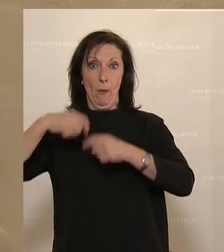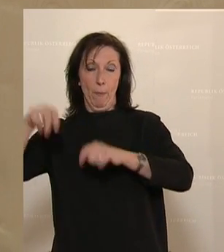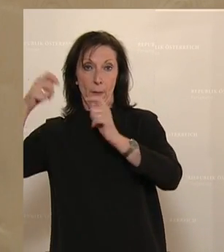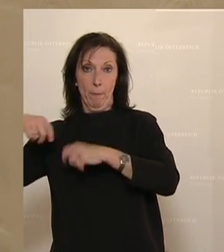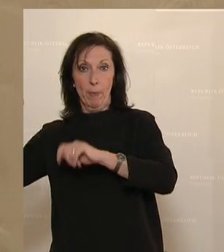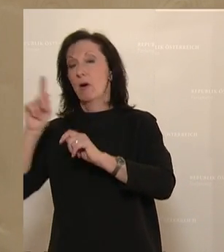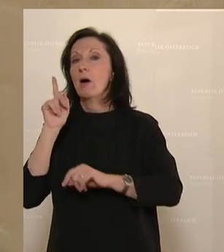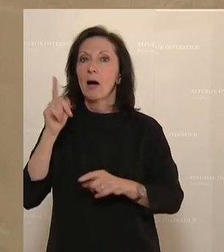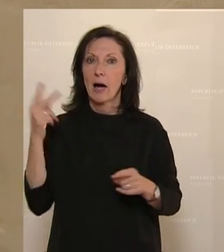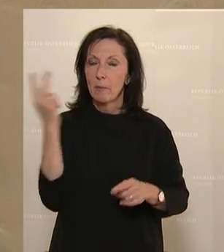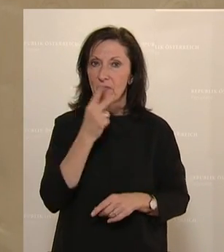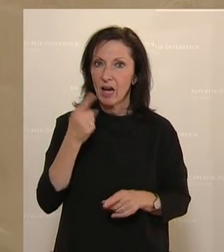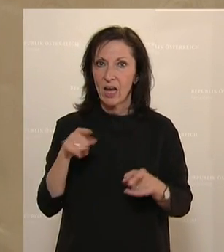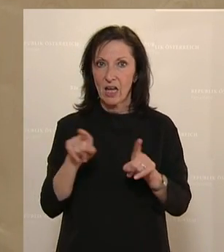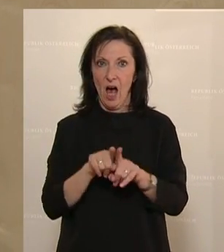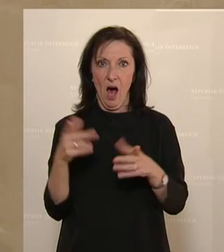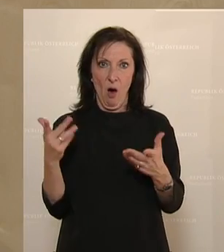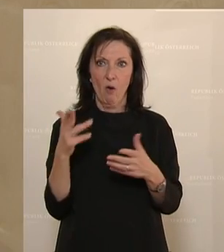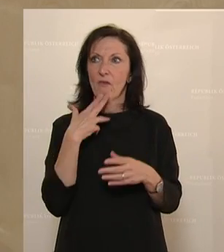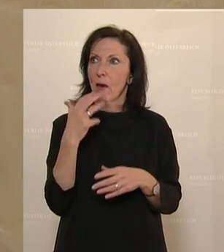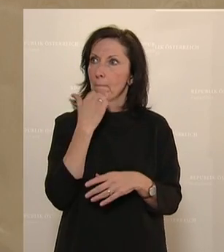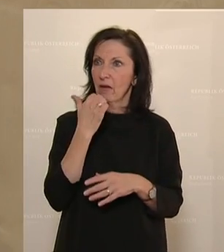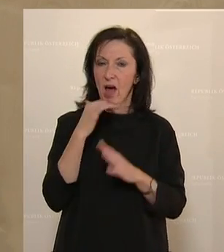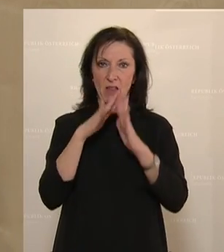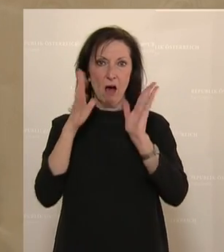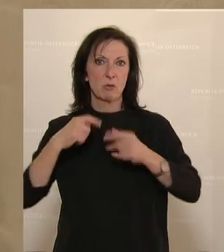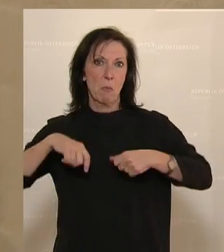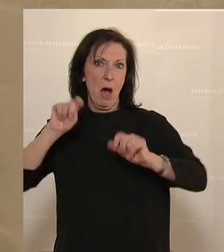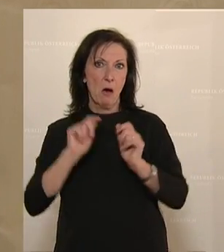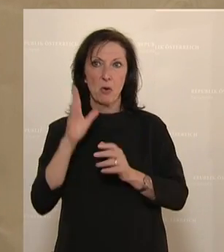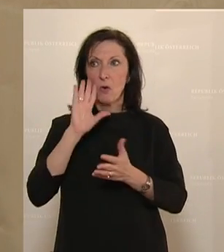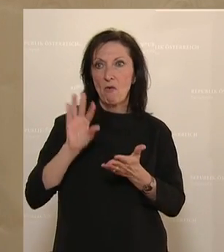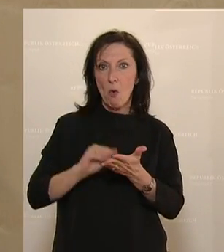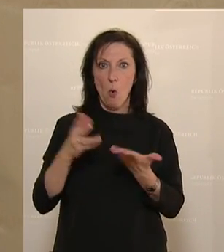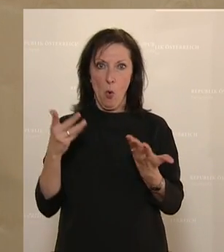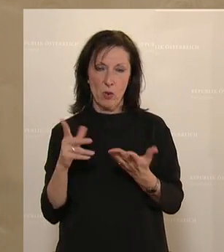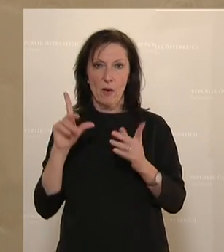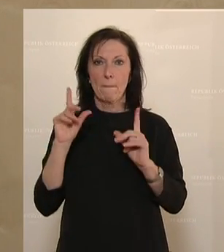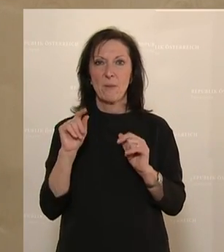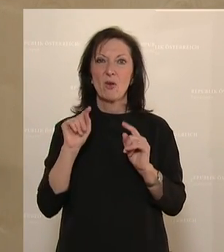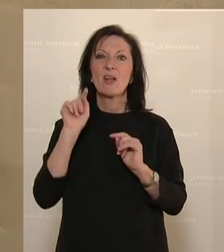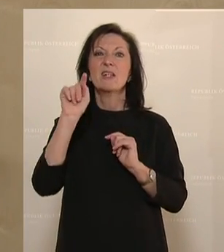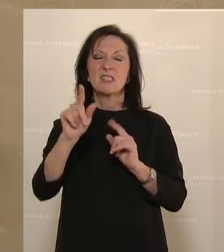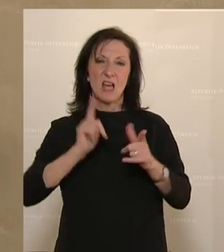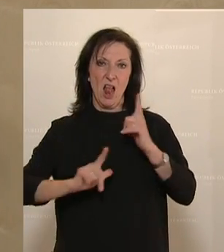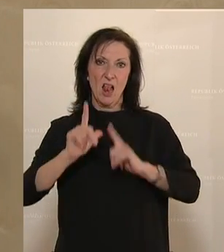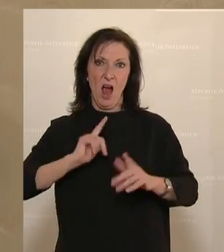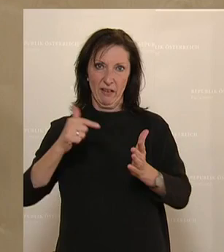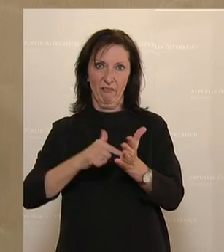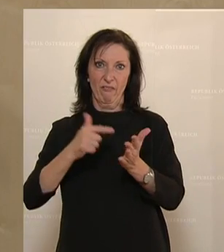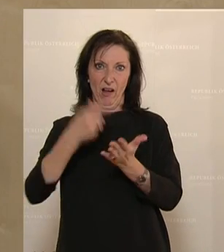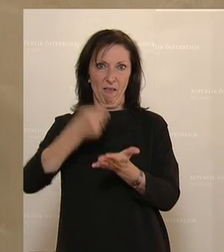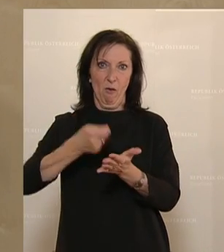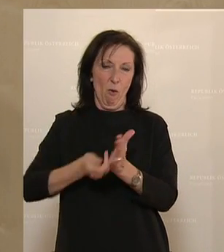die kleinen Wohnungs und Häuslbauer genauso, die diese weitergegebenen Kosten tragen. Im